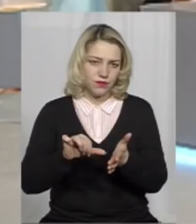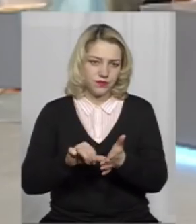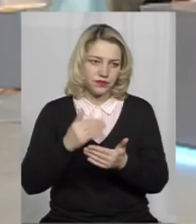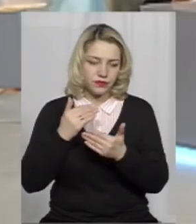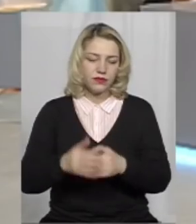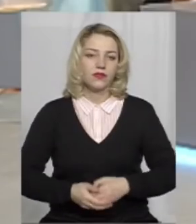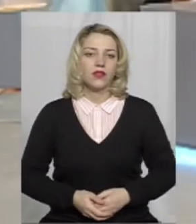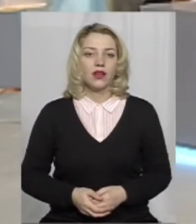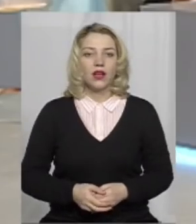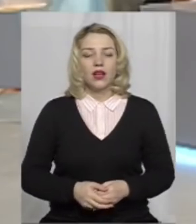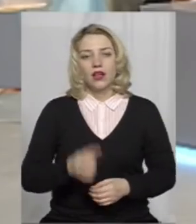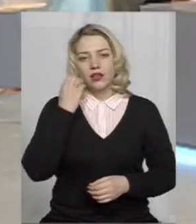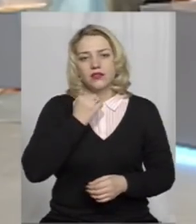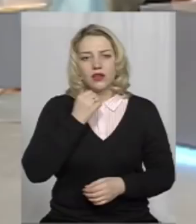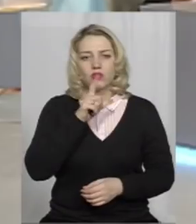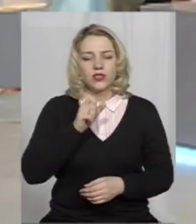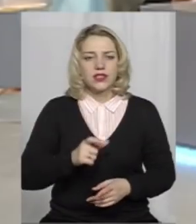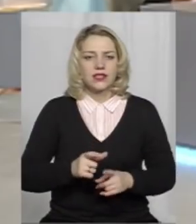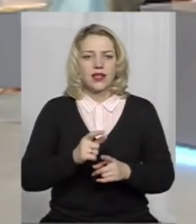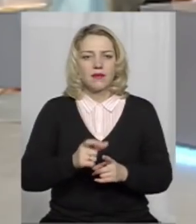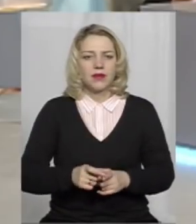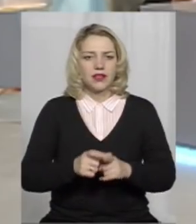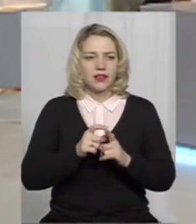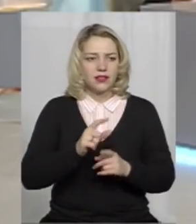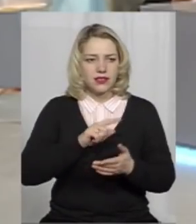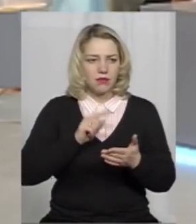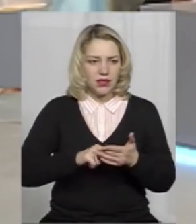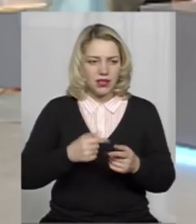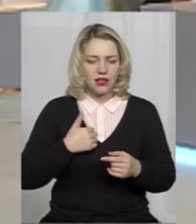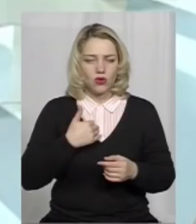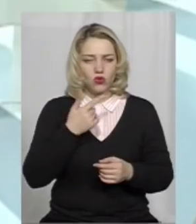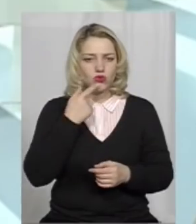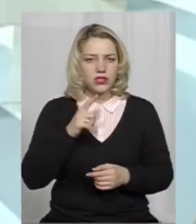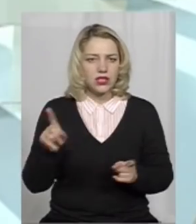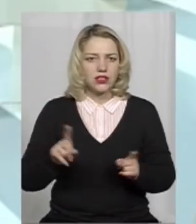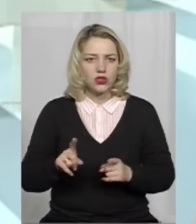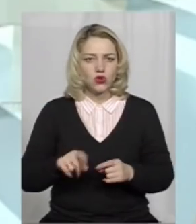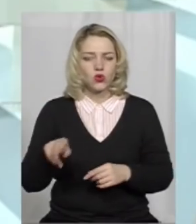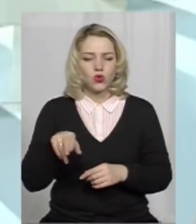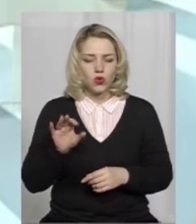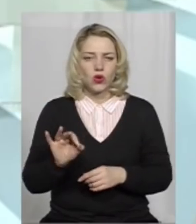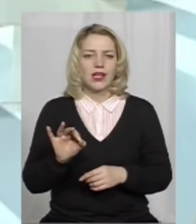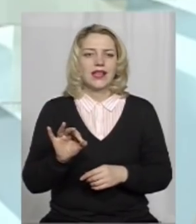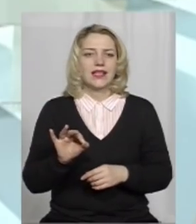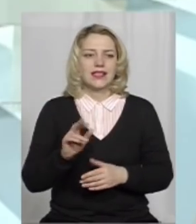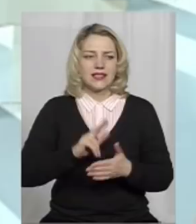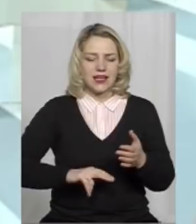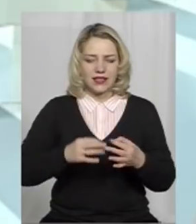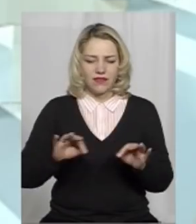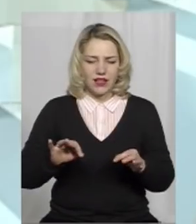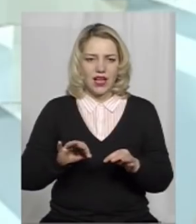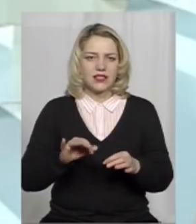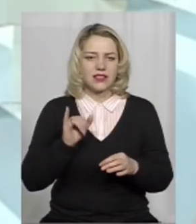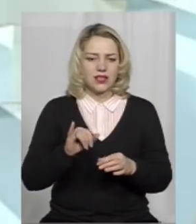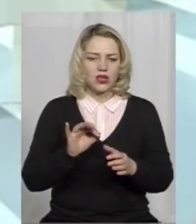Дякую вам за запитання. Хочу сказати, що до процесу сертифікації і оцінки діяльності